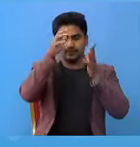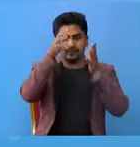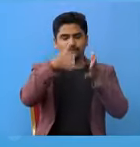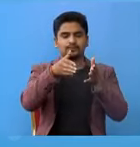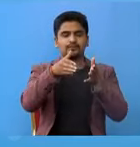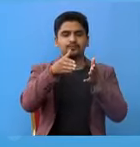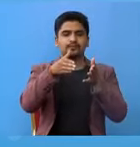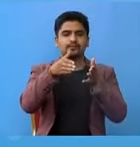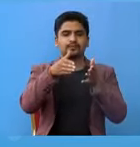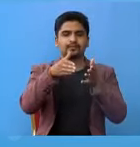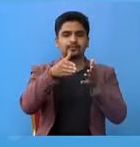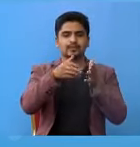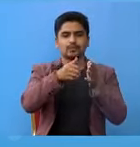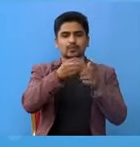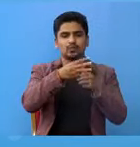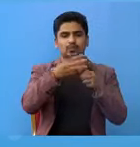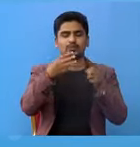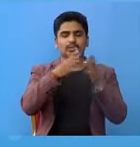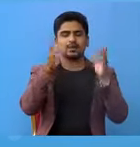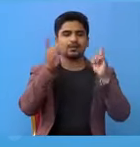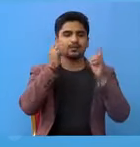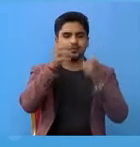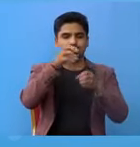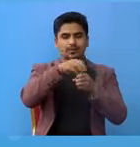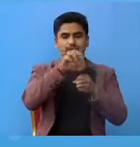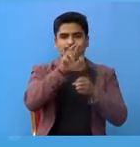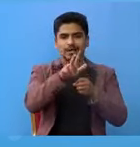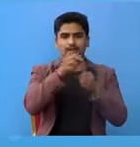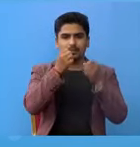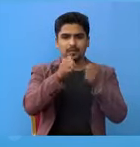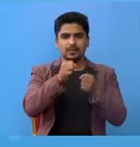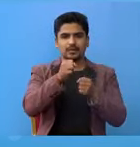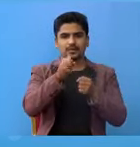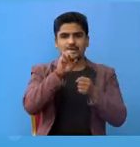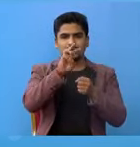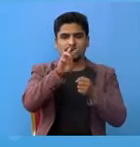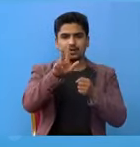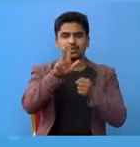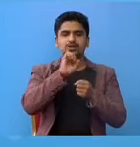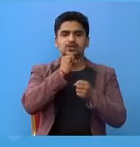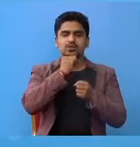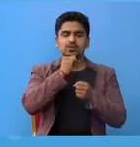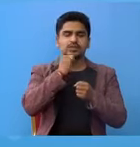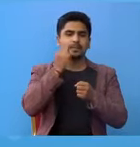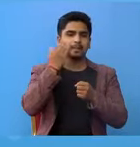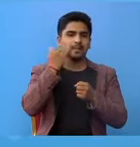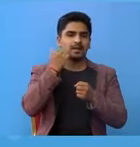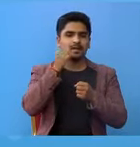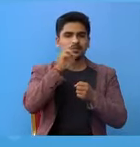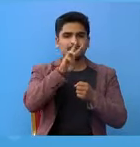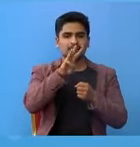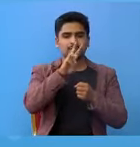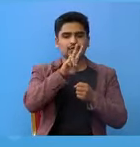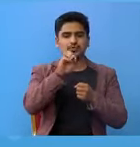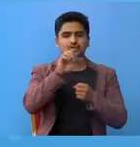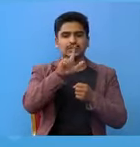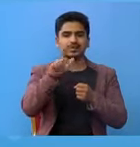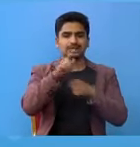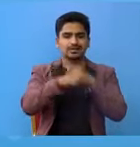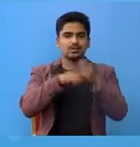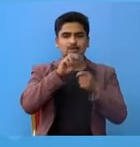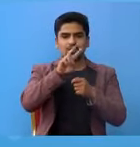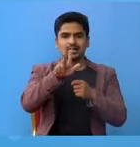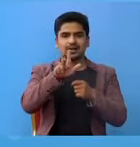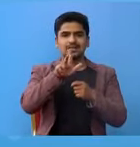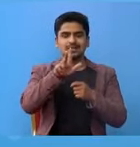उपमहा नगर पालीका वडानम आठ निव्यासी वर्षा अट इसकी एक मैला को मिती द्वेजार सत्ततर साउन अठ्ठाष